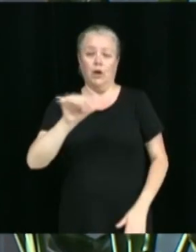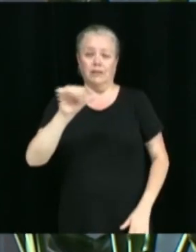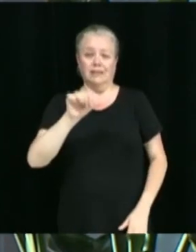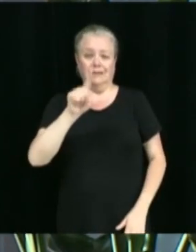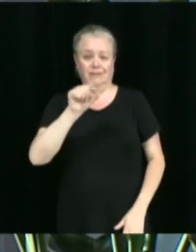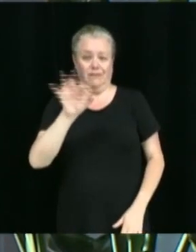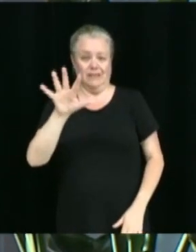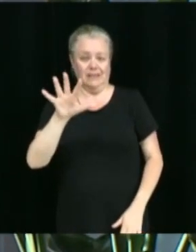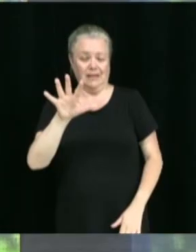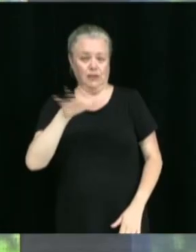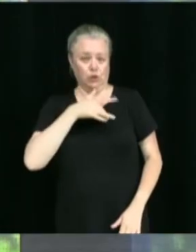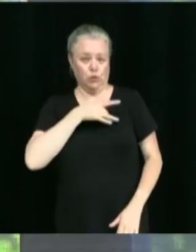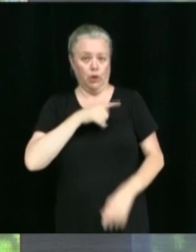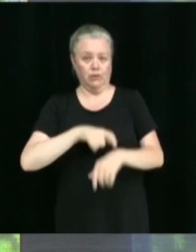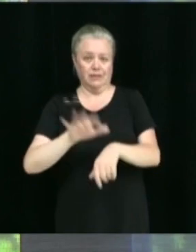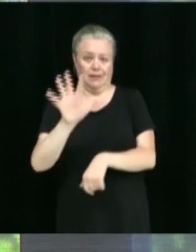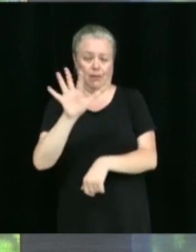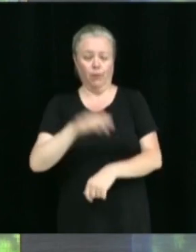17 h.